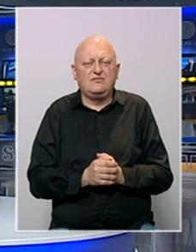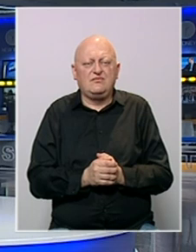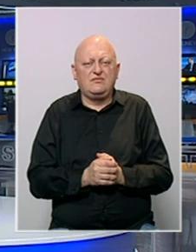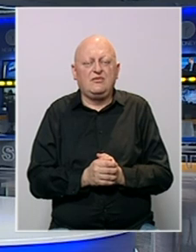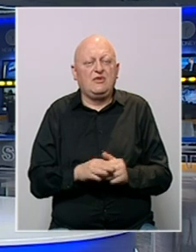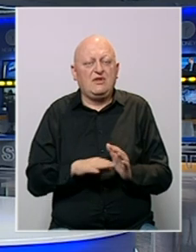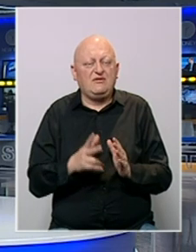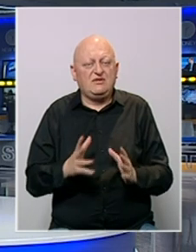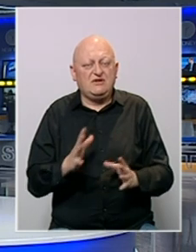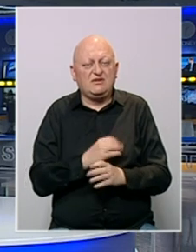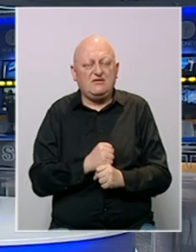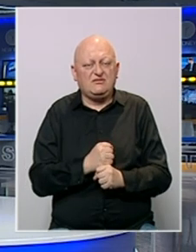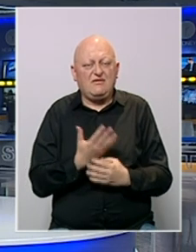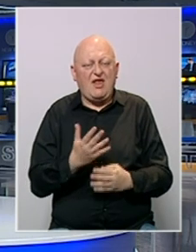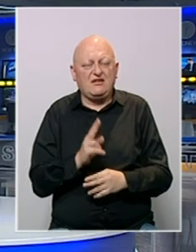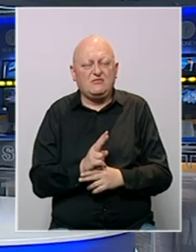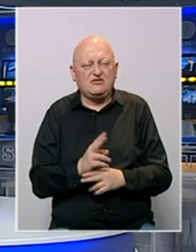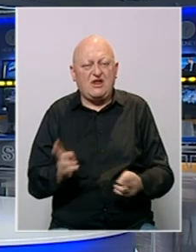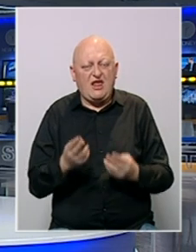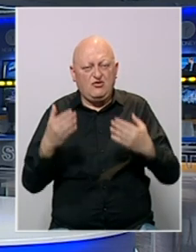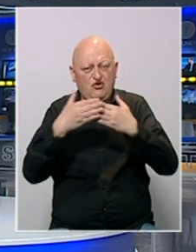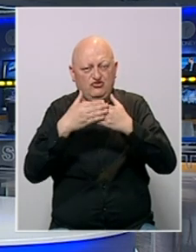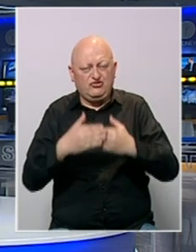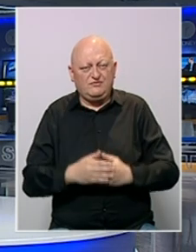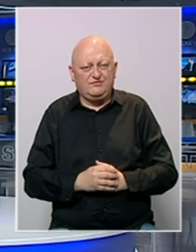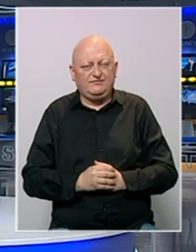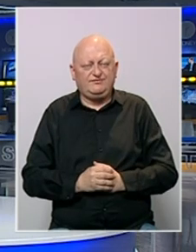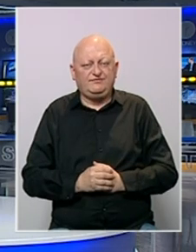I toliko u Dnevniku 3. Hvala na pažnji. Lako noć.